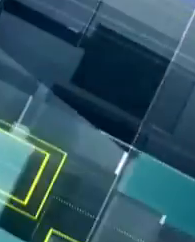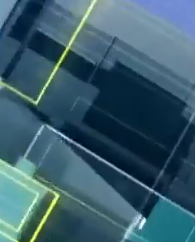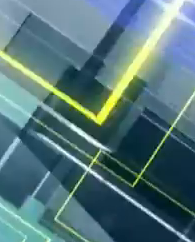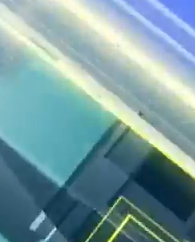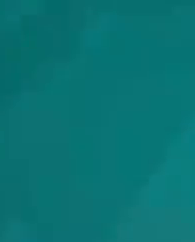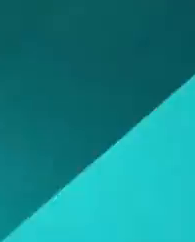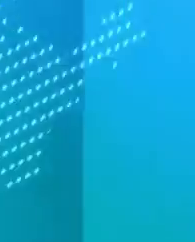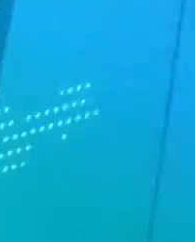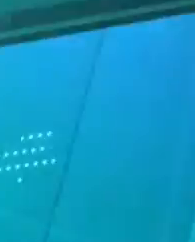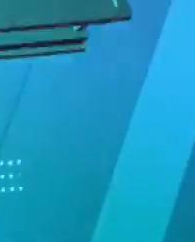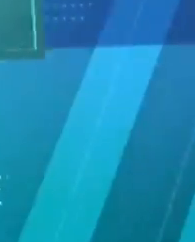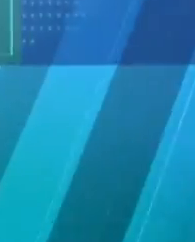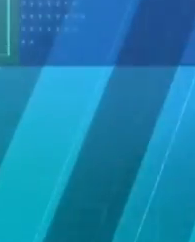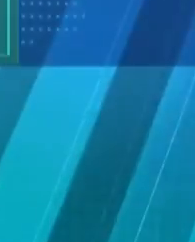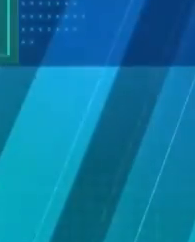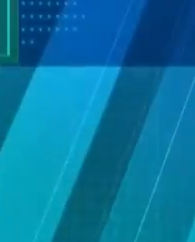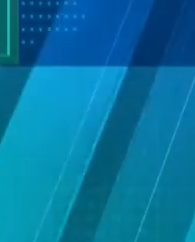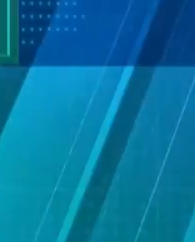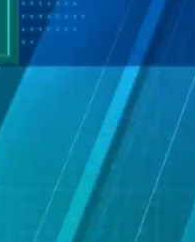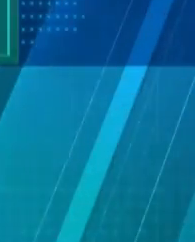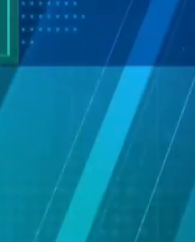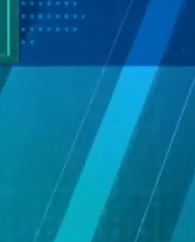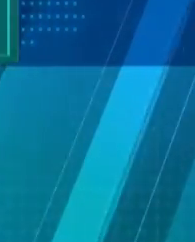за перегляд!